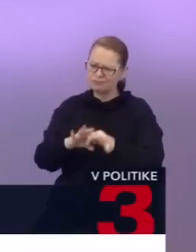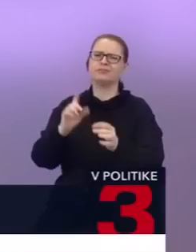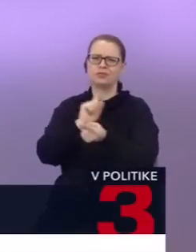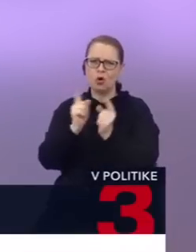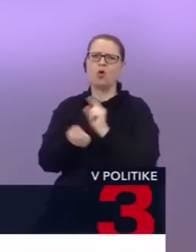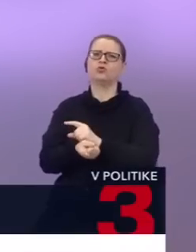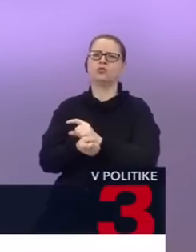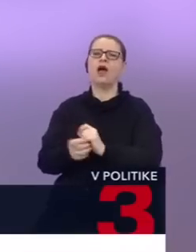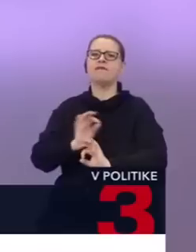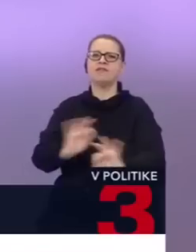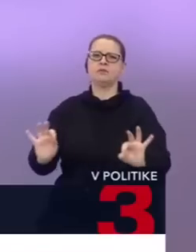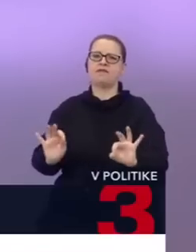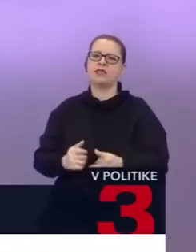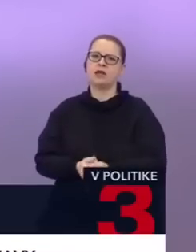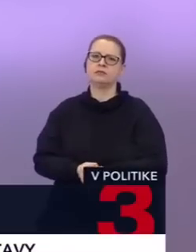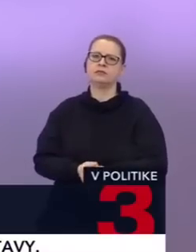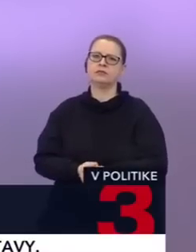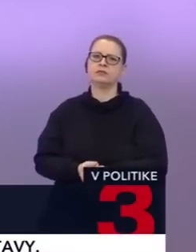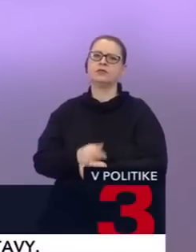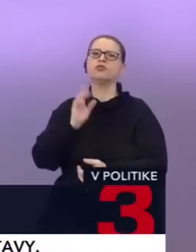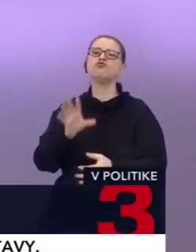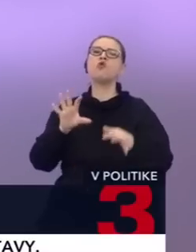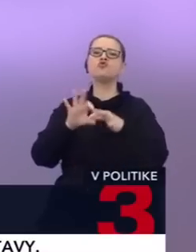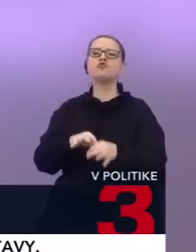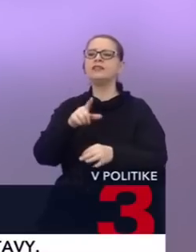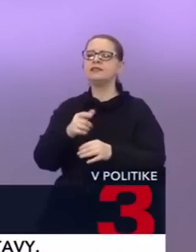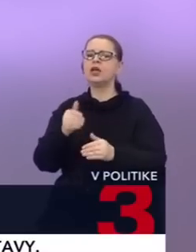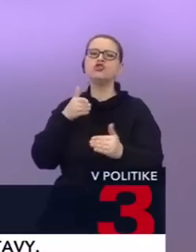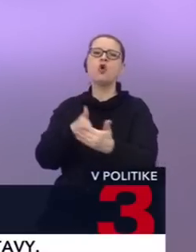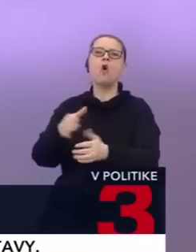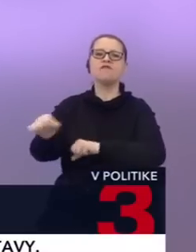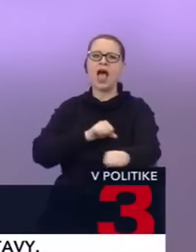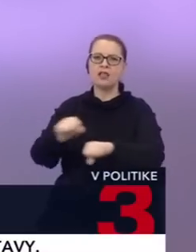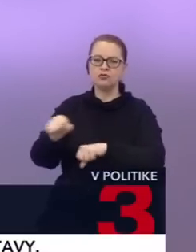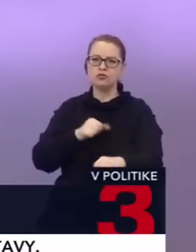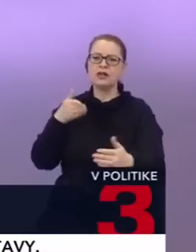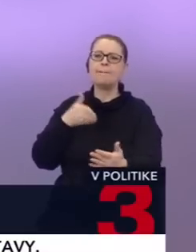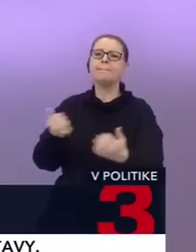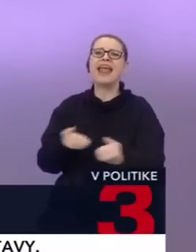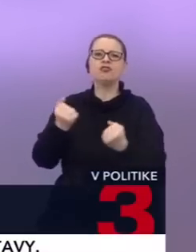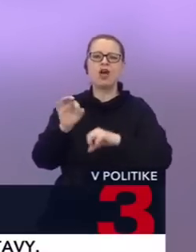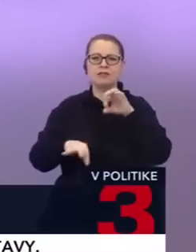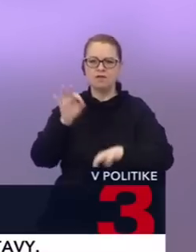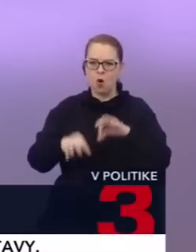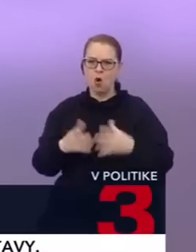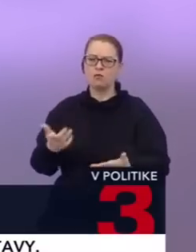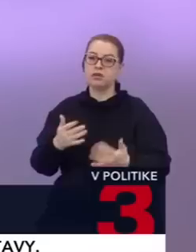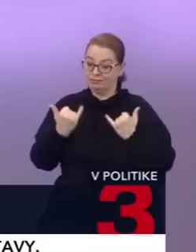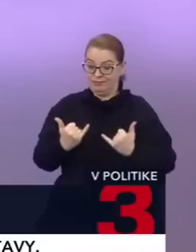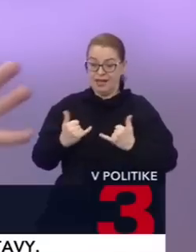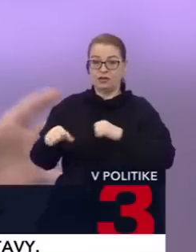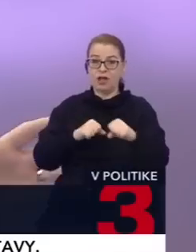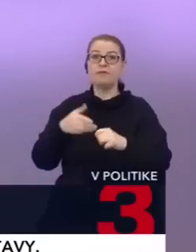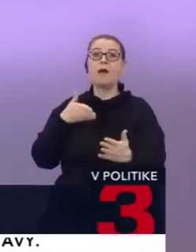a vybavené. Čo sa týka dovládnutia do predčasných volieb, opäť myslím si, že racionálne je, aby táto vláda, ktorá tu je